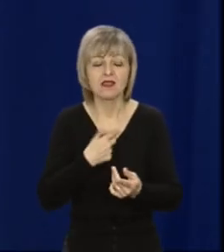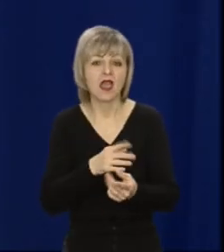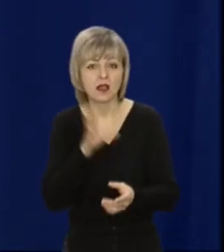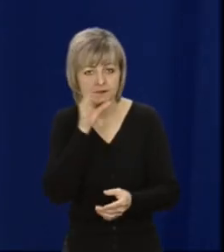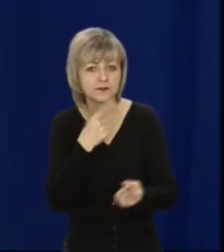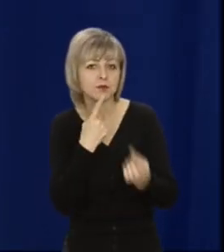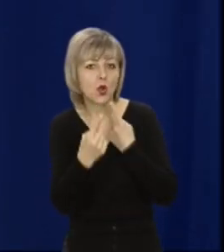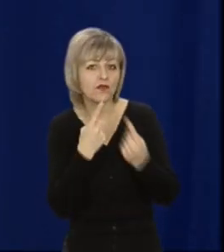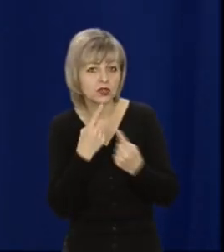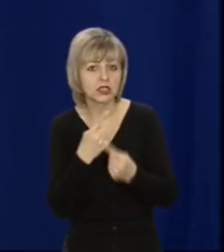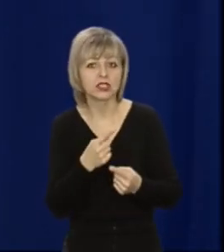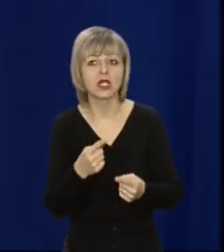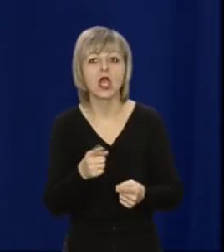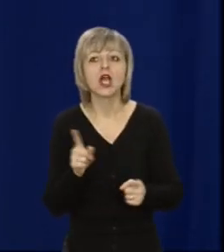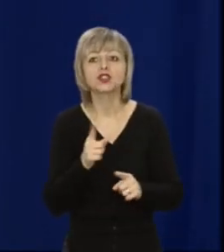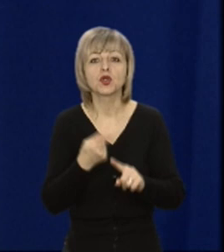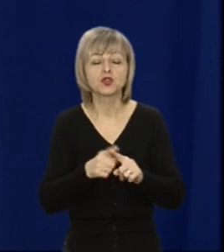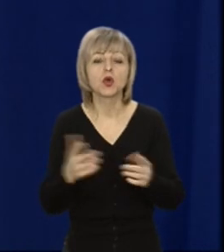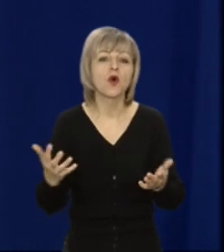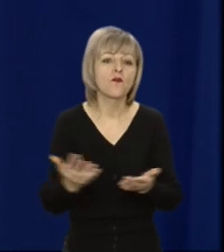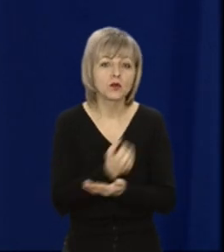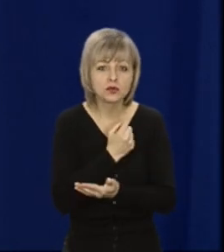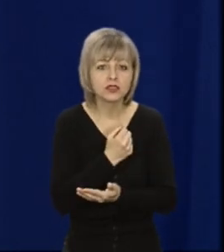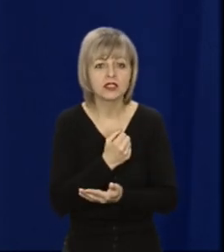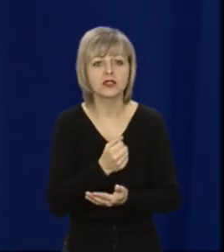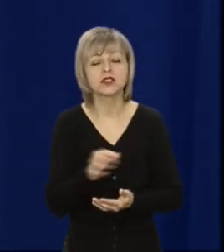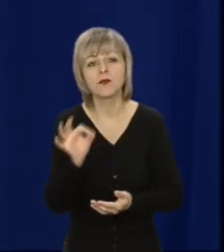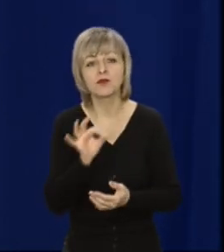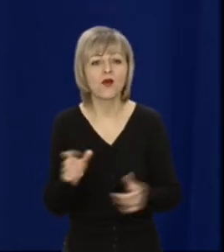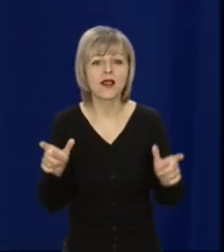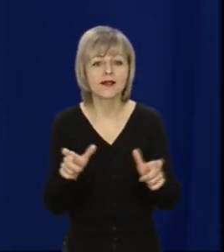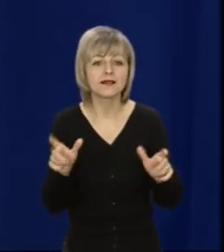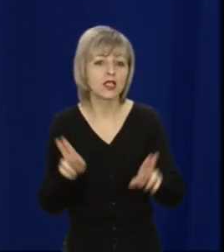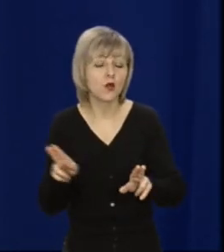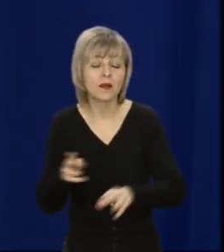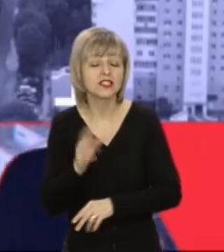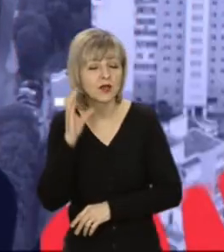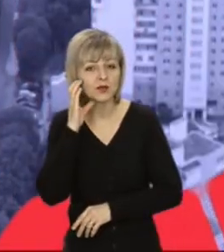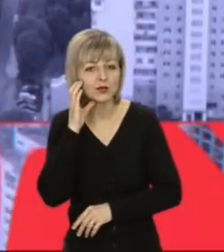встигла поговорити. Що з того вийшло, як з карантинними обмеженнями там, зараз послухаємо.